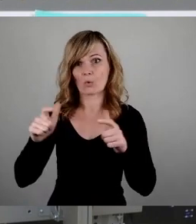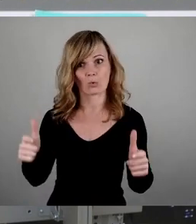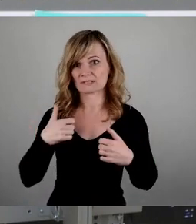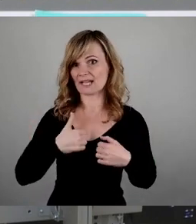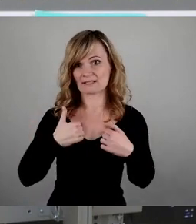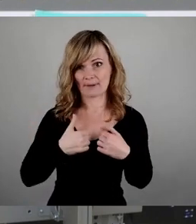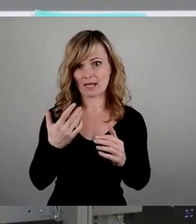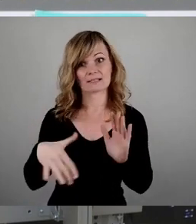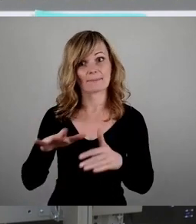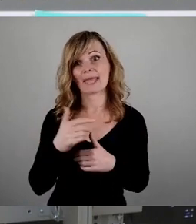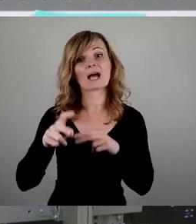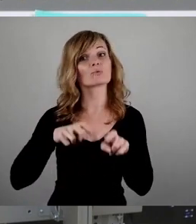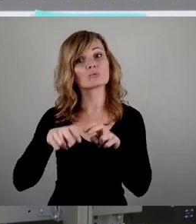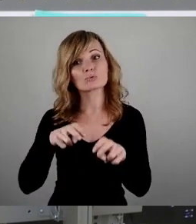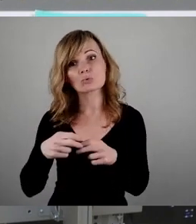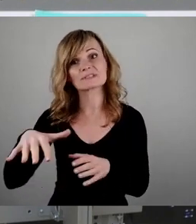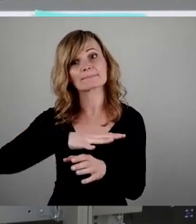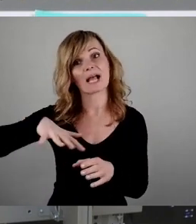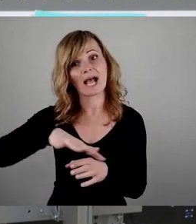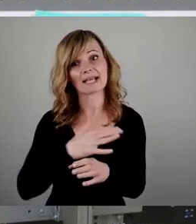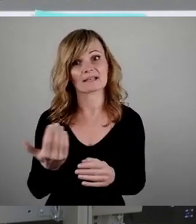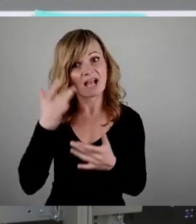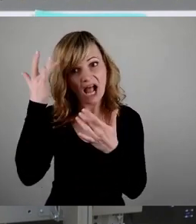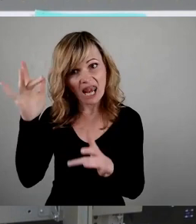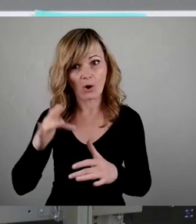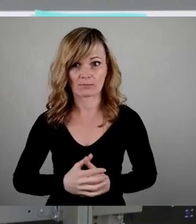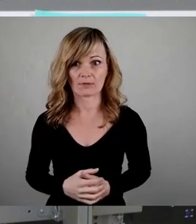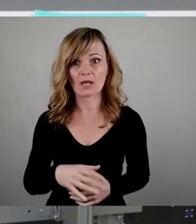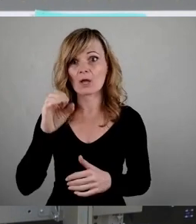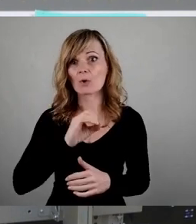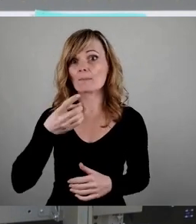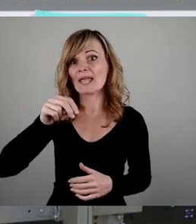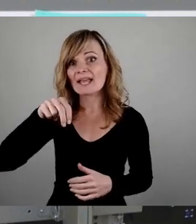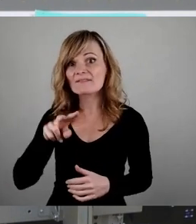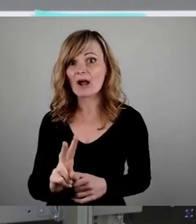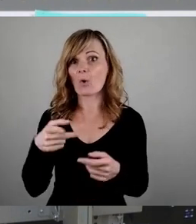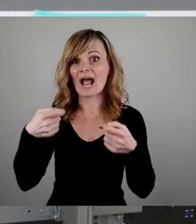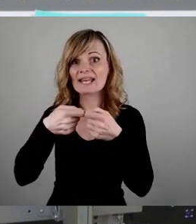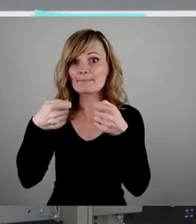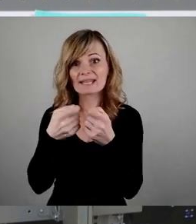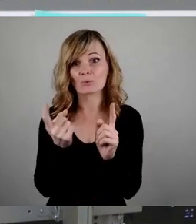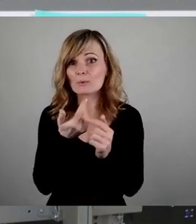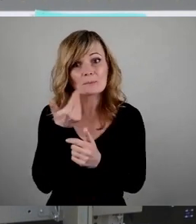weiteren Nutzungsbereich gestattet ist. Die ÖPNV-Anbindung ist einfach nicht gegeben.